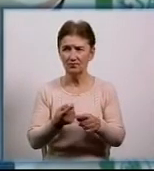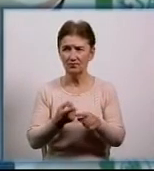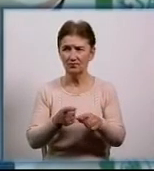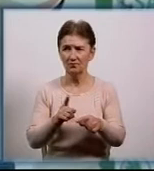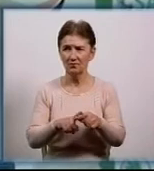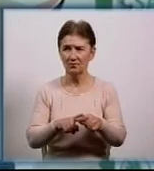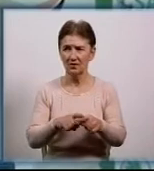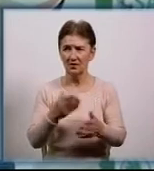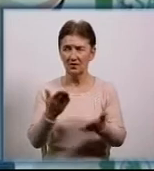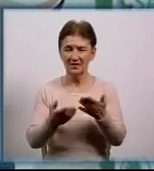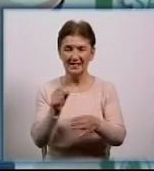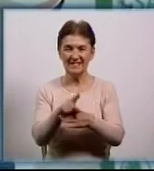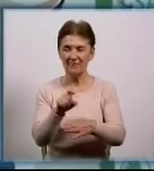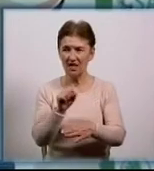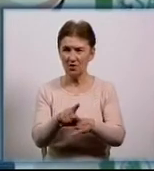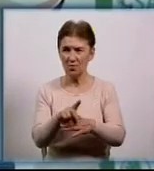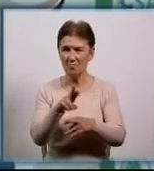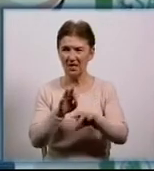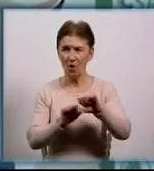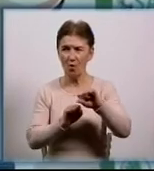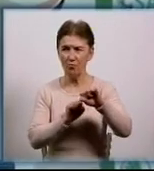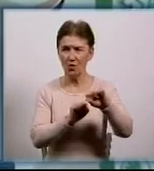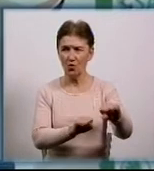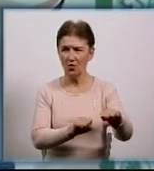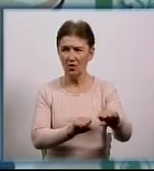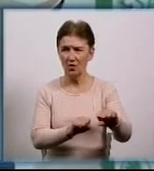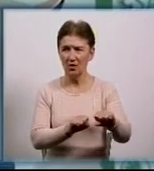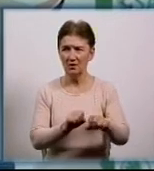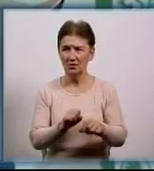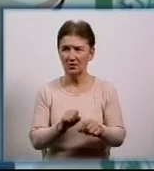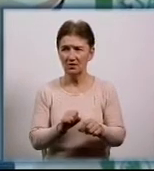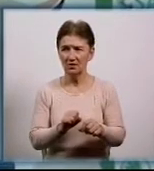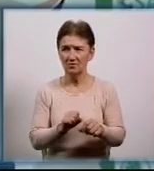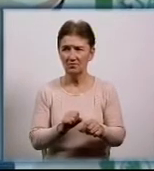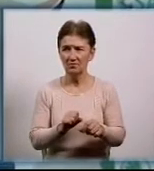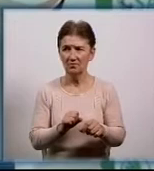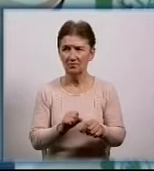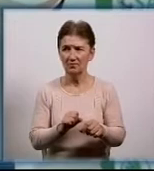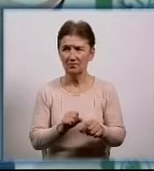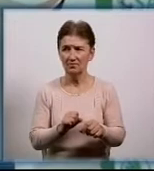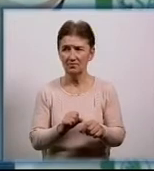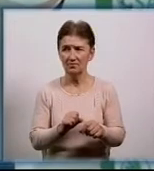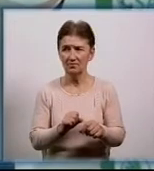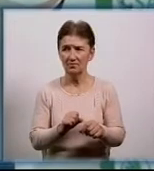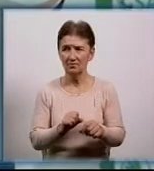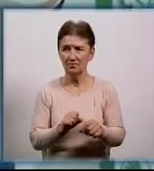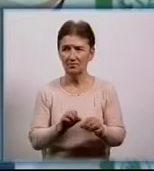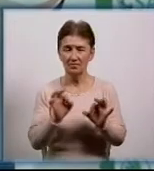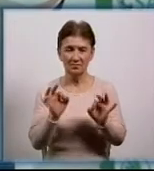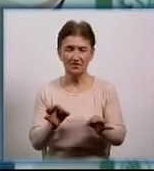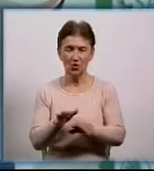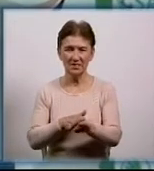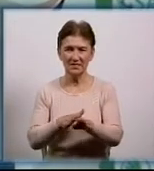нашим завданням при обороні треба було справитися з їхніми